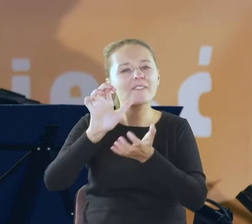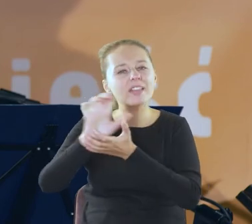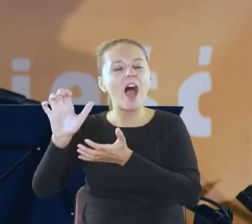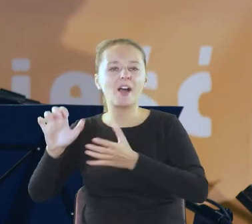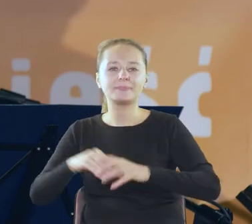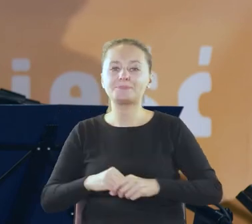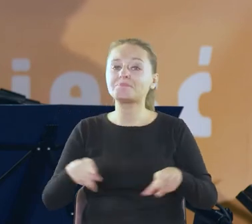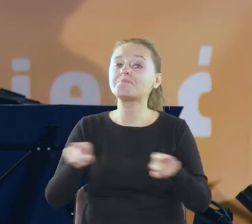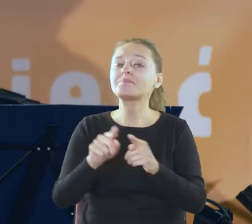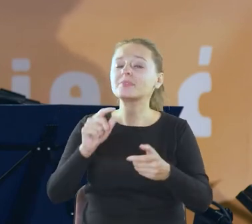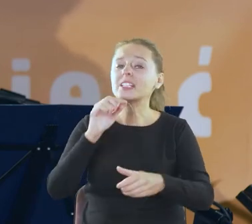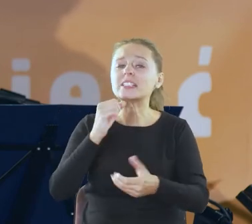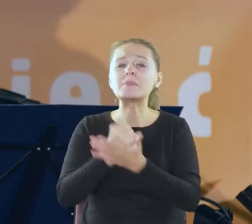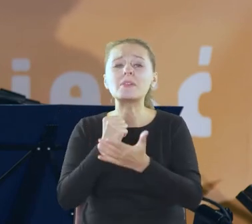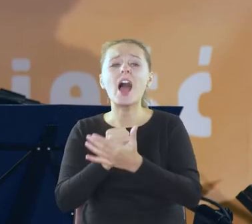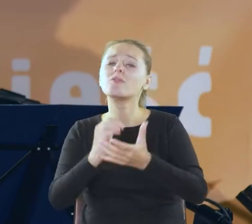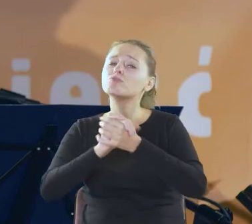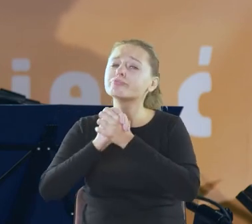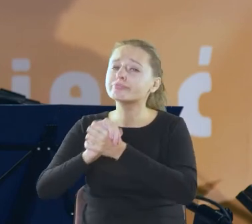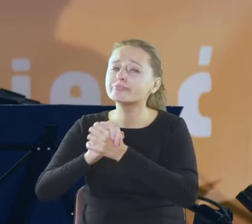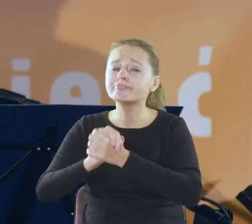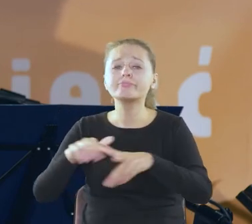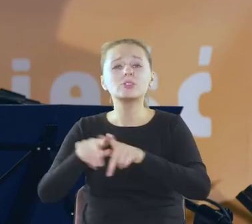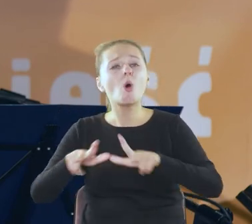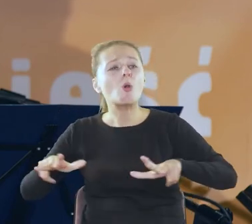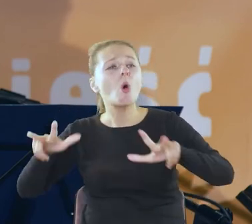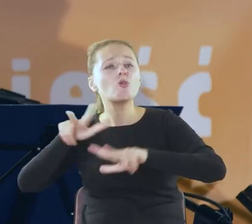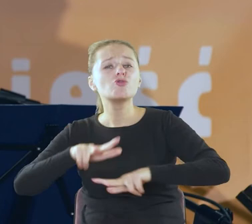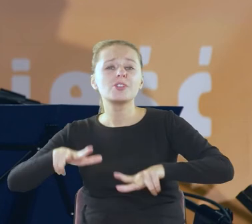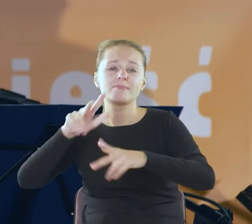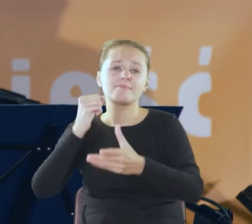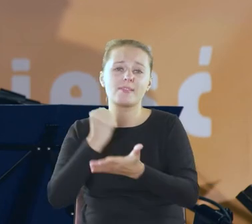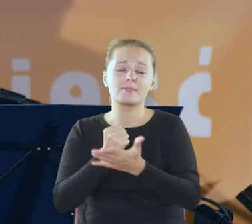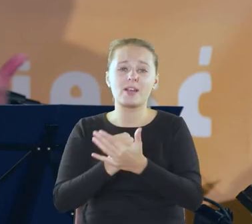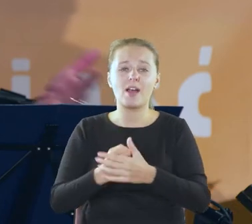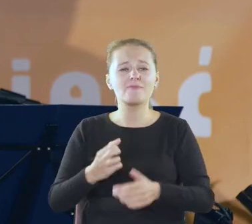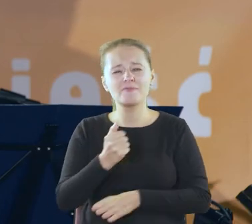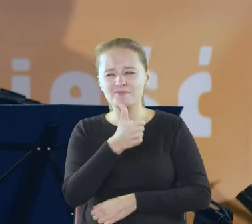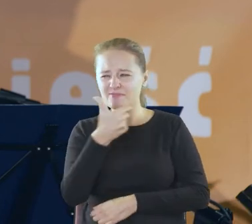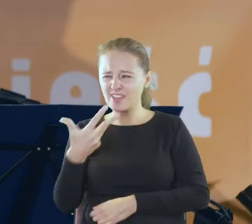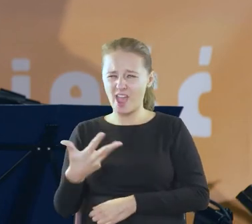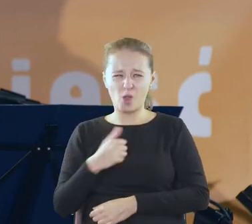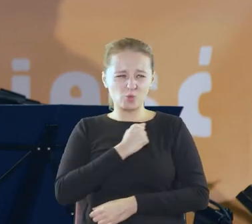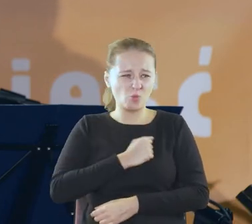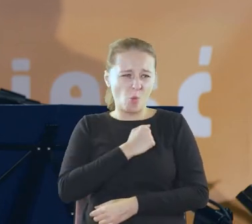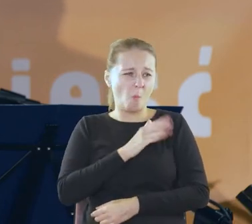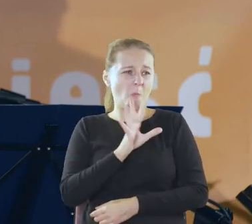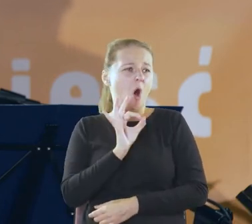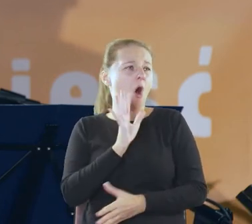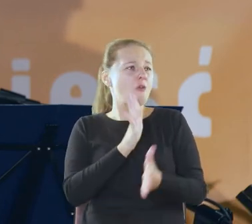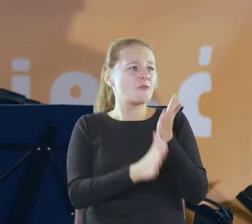przyjacielskich i rodzinnych w wielu smutkach no bo wojna